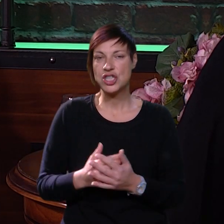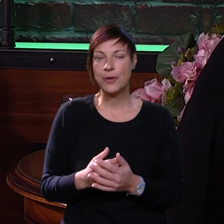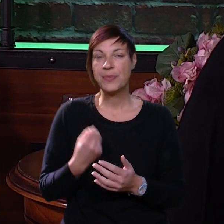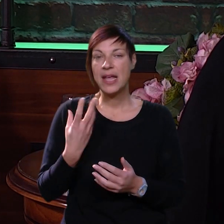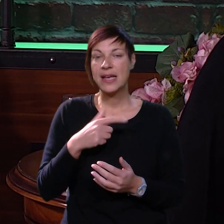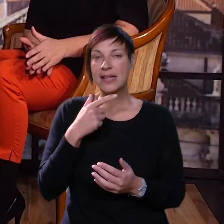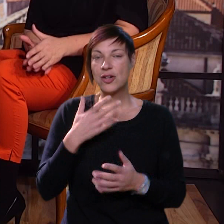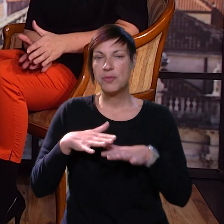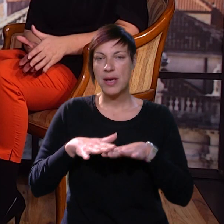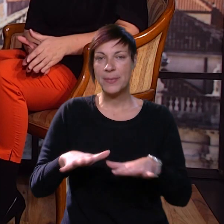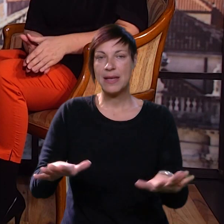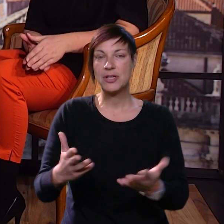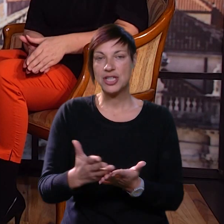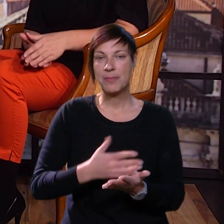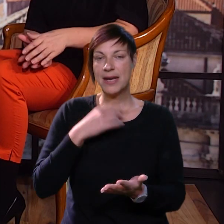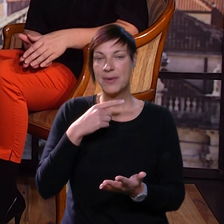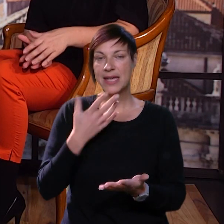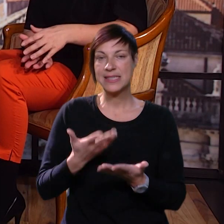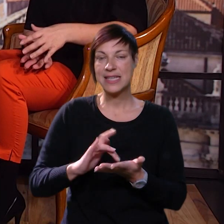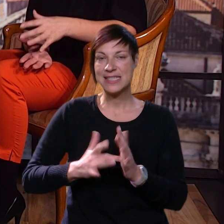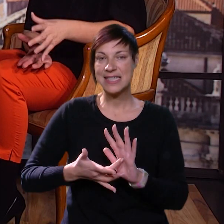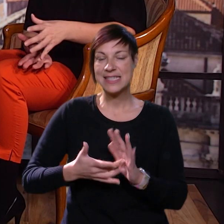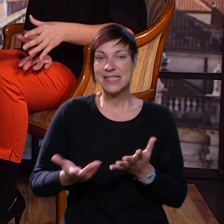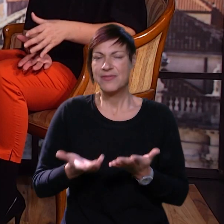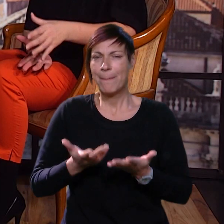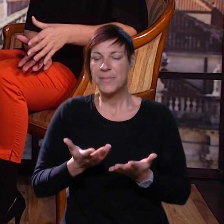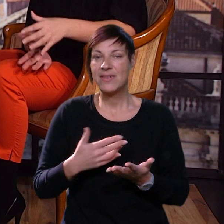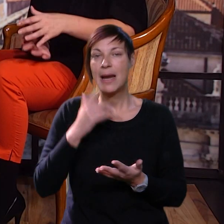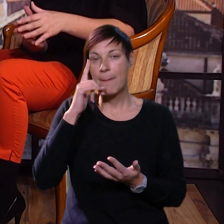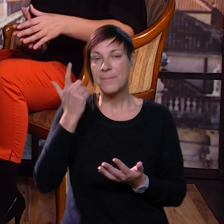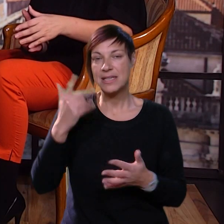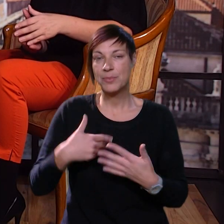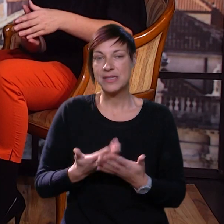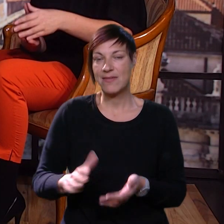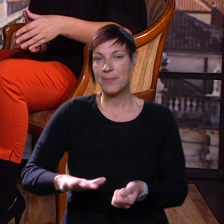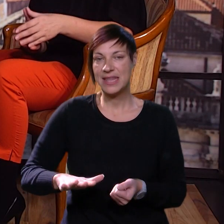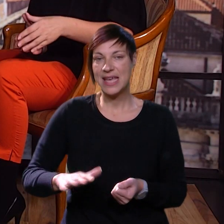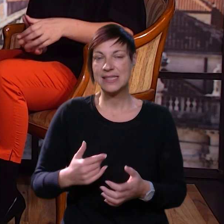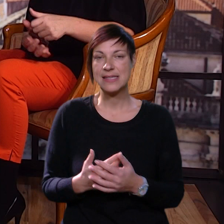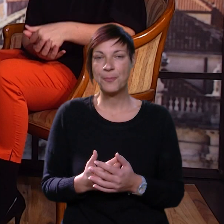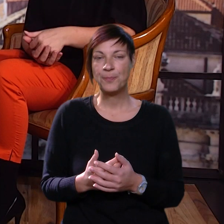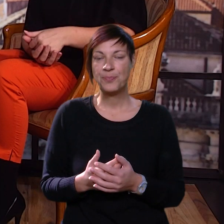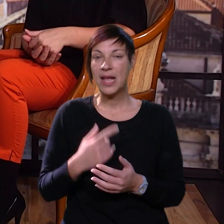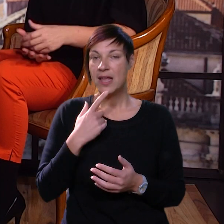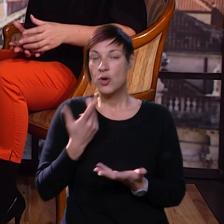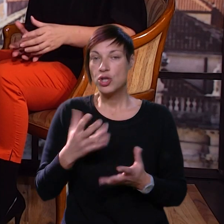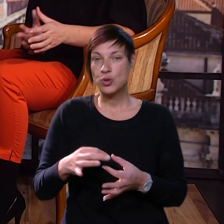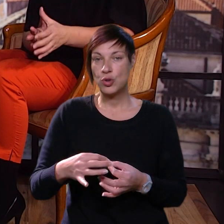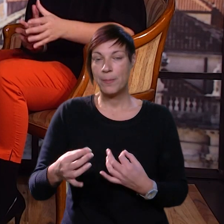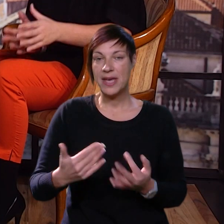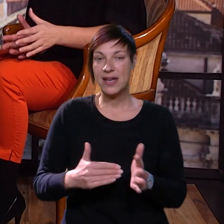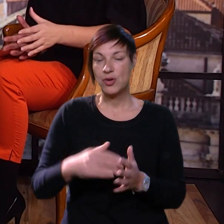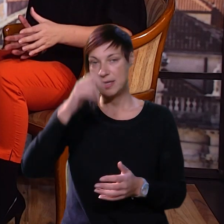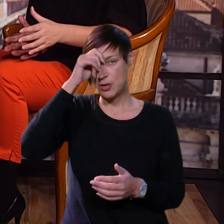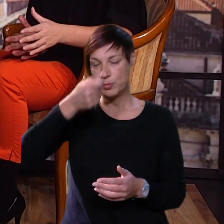Kada govorimo o epidemiološkim mjerama, rekli ste da ste se svi nekako privlike, pa prepostavljam i djeca. Koje su to